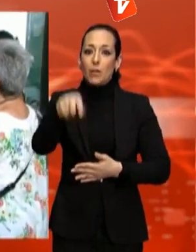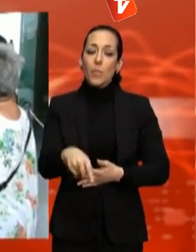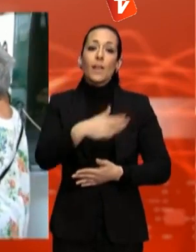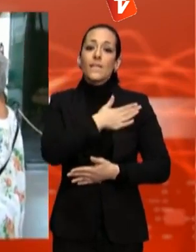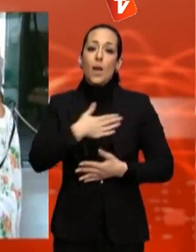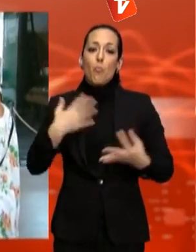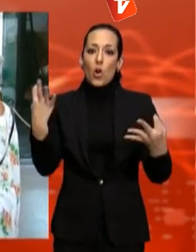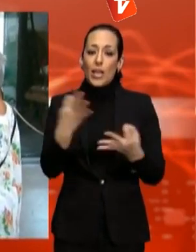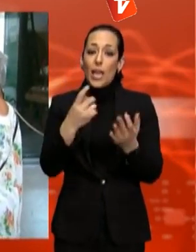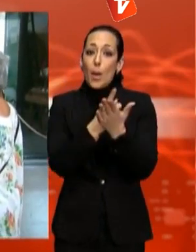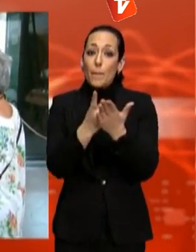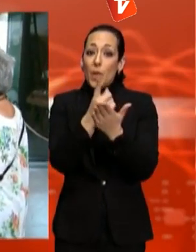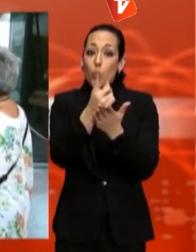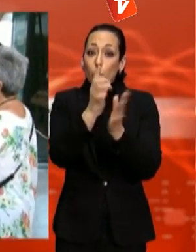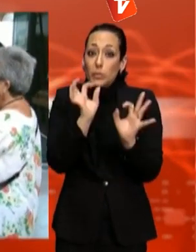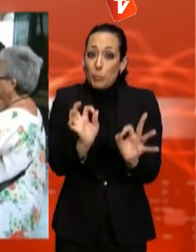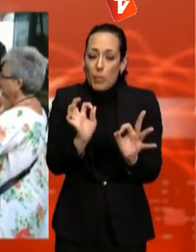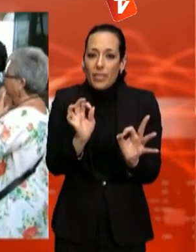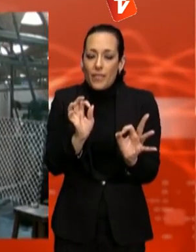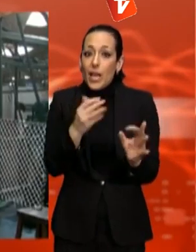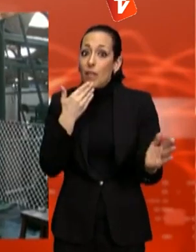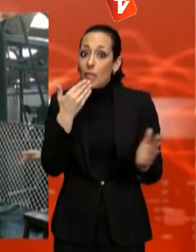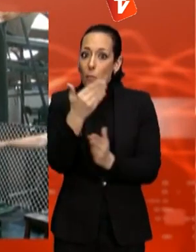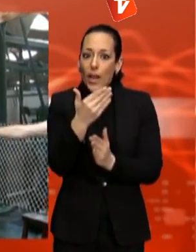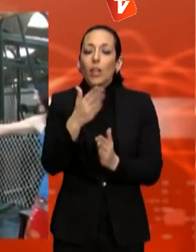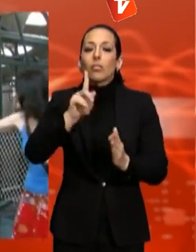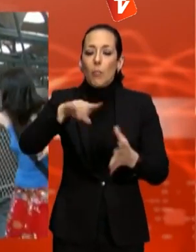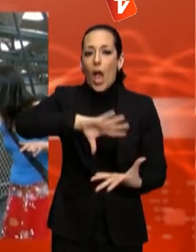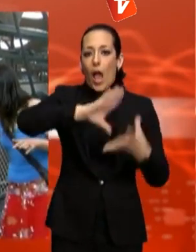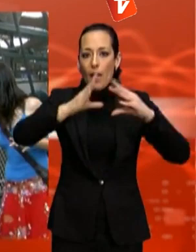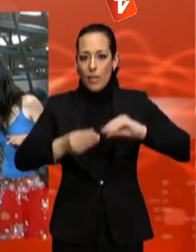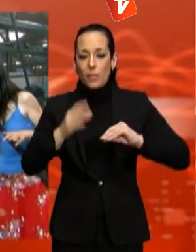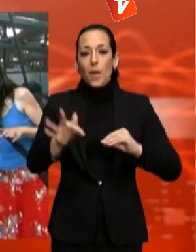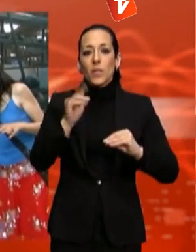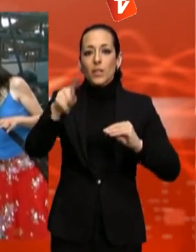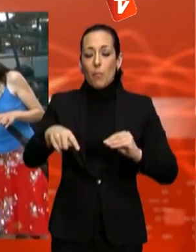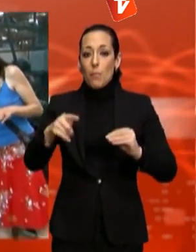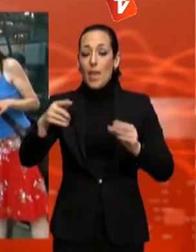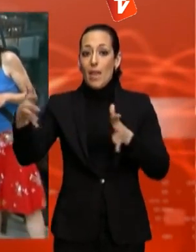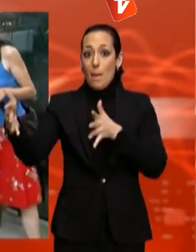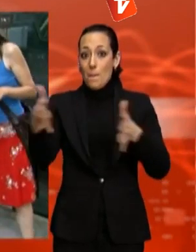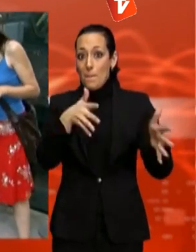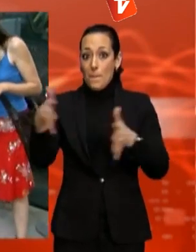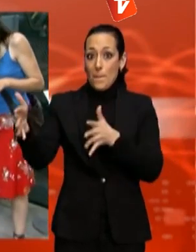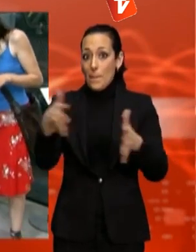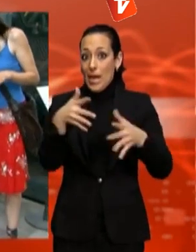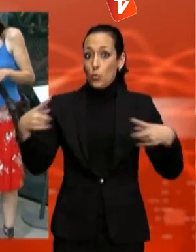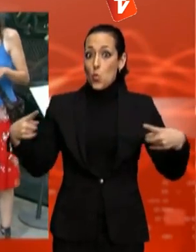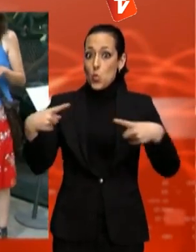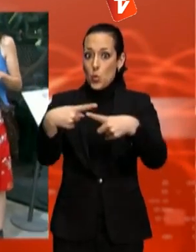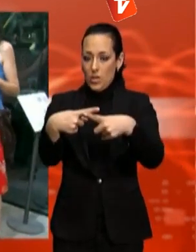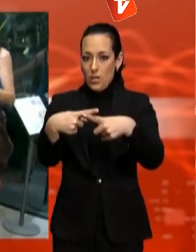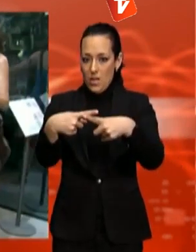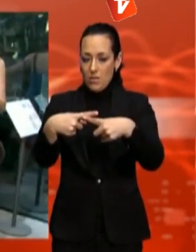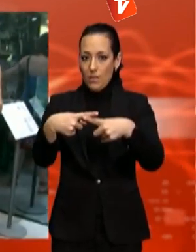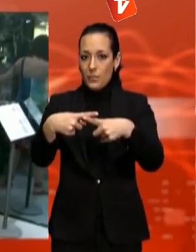una determinada visita o ruta. També s'ha impulsat un paquet turístic específic pel mes de març coincidint amb el Festival de Jazz. i